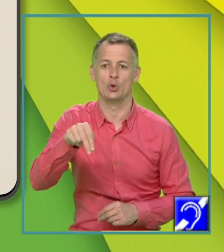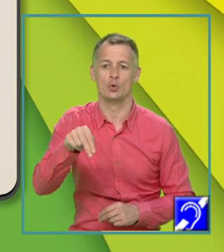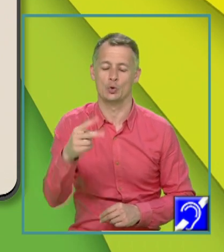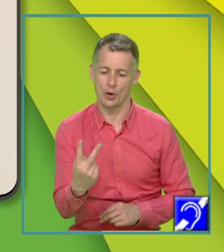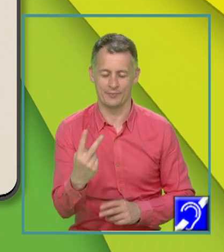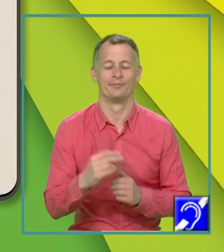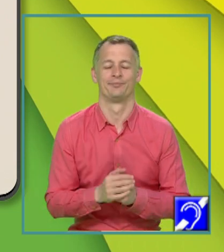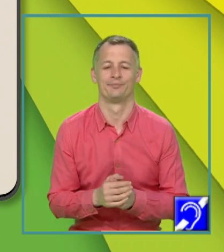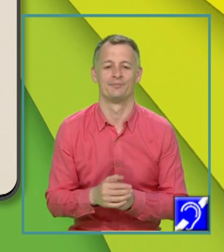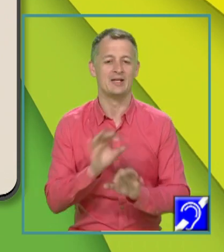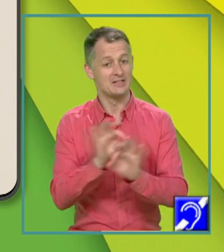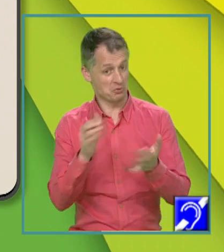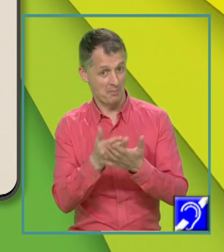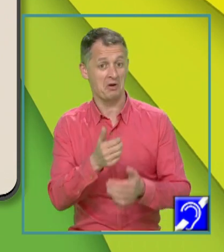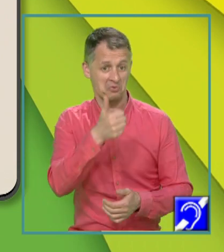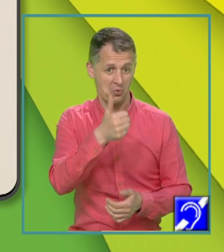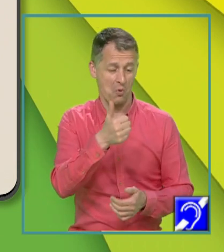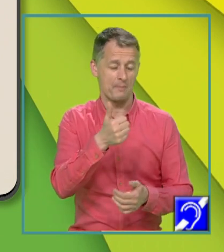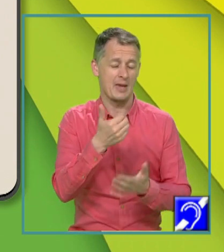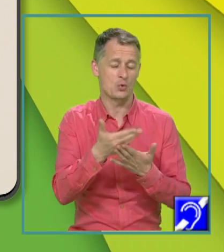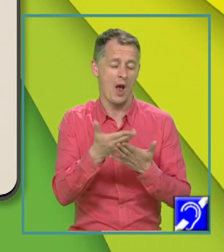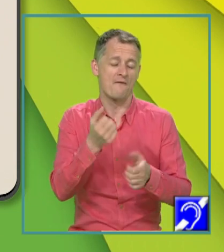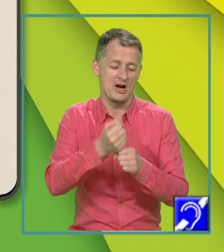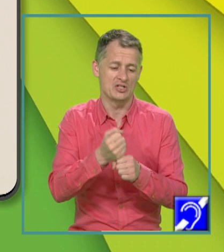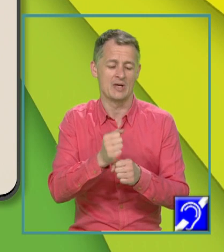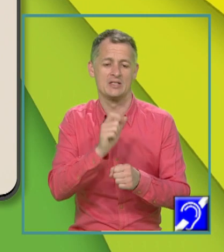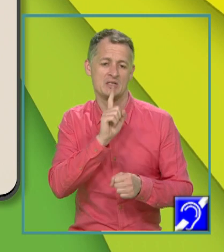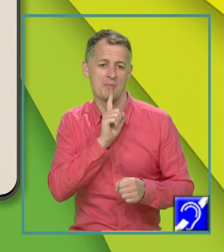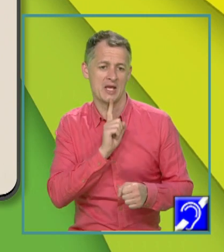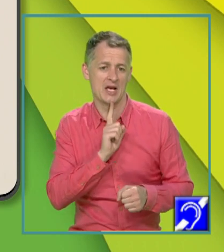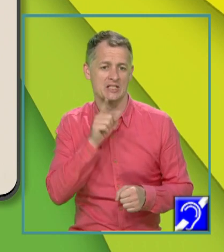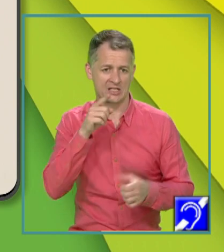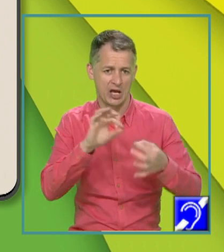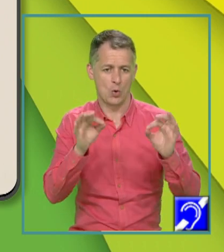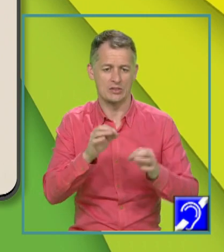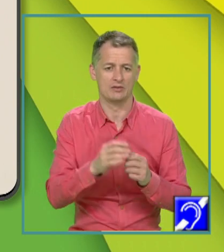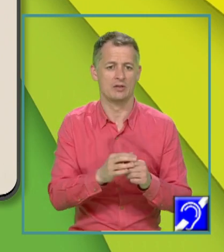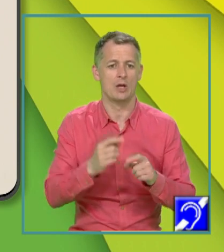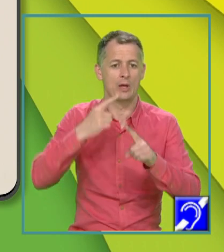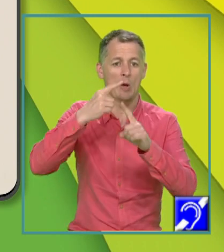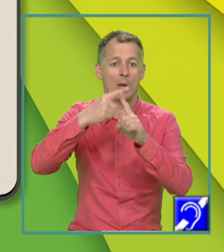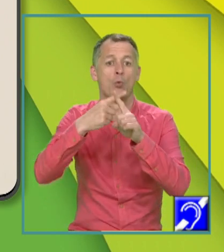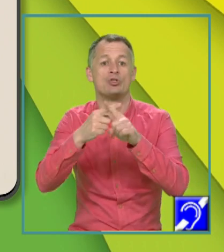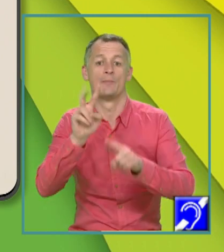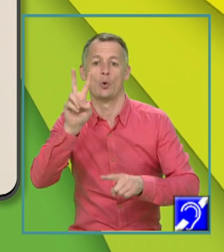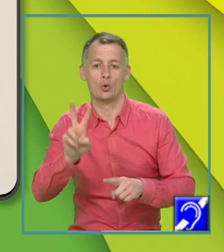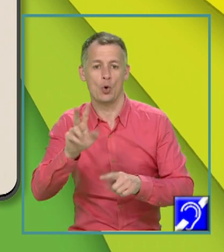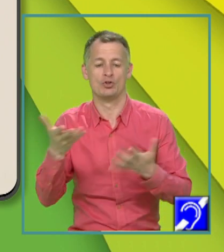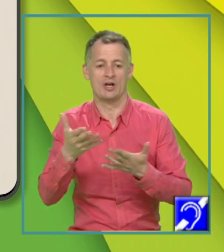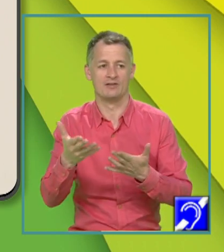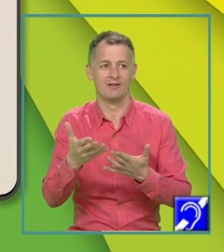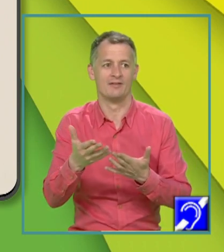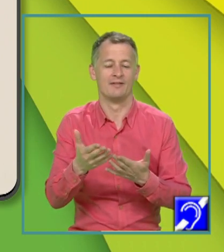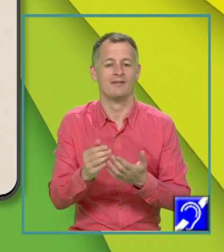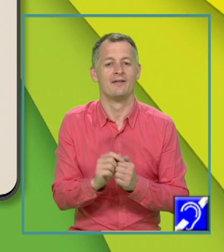Sigur că pentru a simplifica ecuația aceasta vom înmulți cu 2, ceea ce ne va conduce la